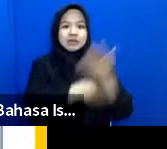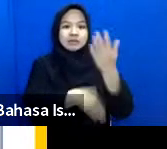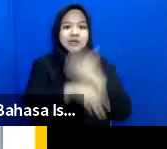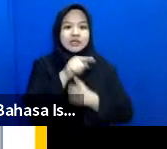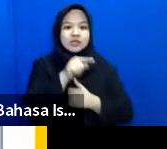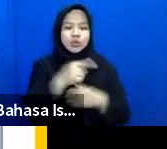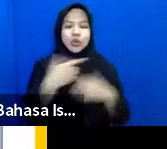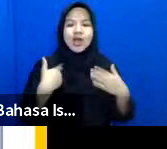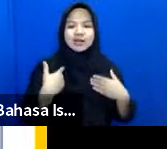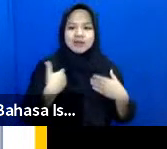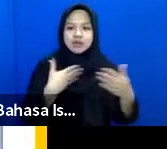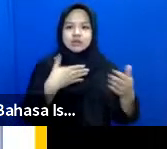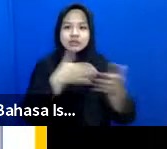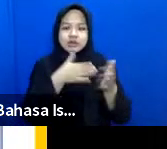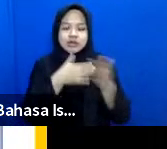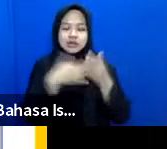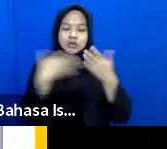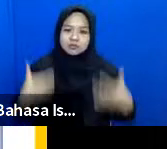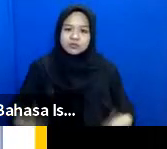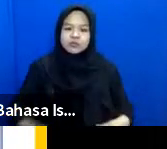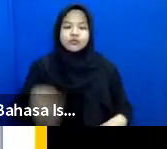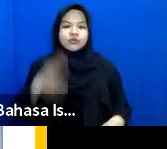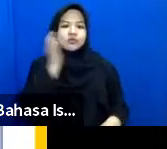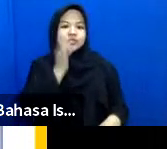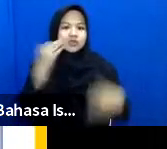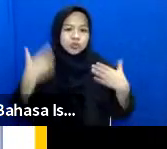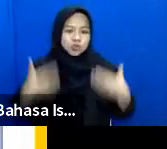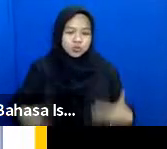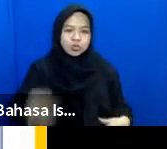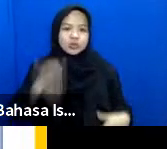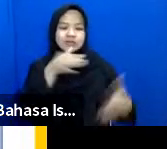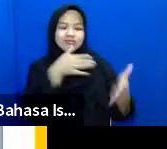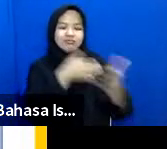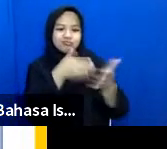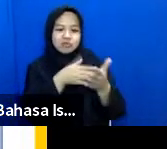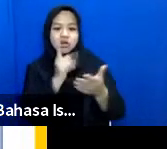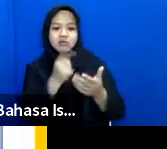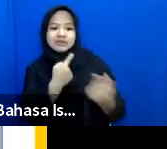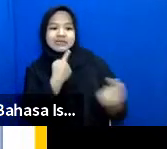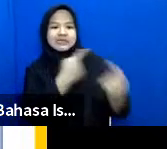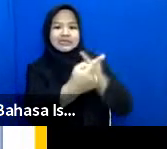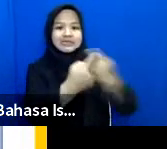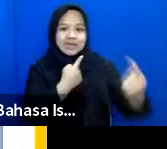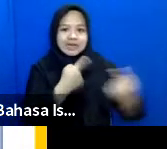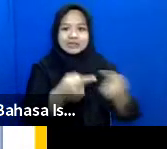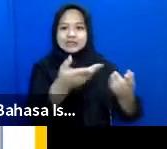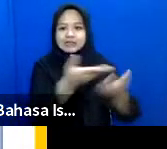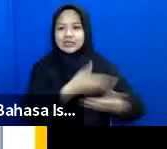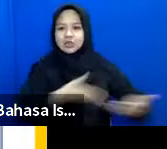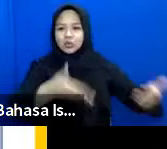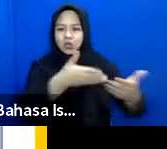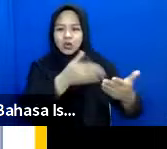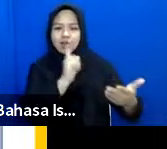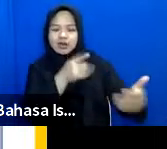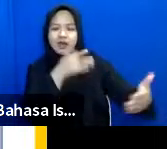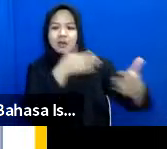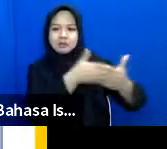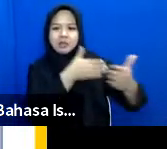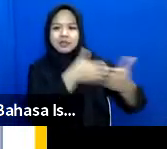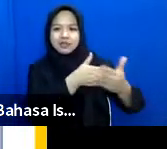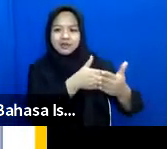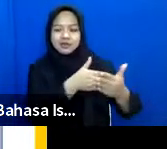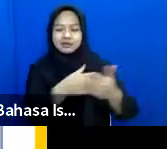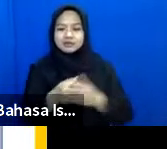ada keterbatasan fungsi tubuh yang dalam berinteraksi dengan lingkungannya itu menemukan hambatan-hambatan